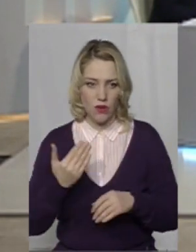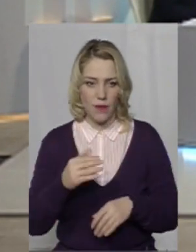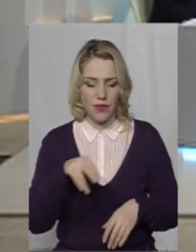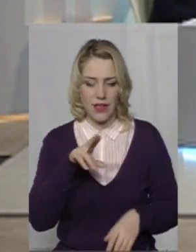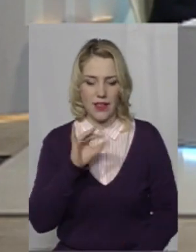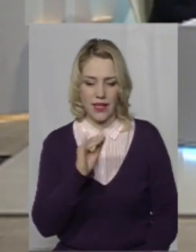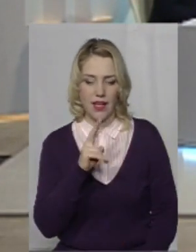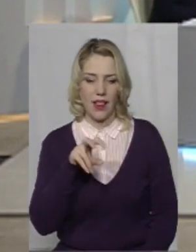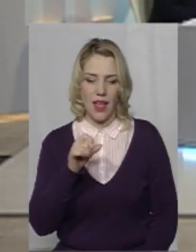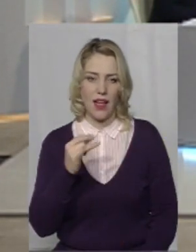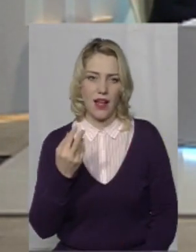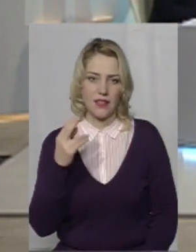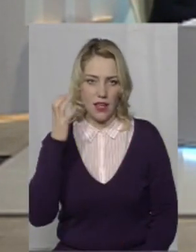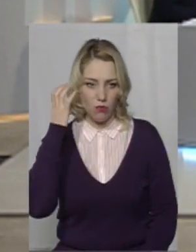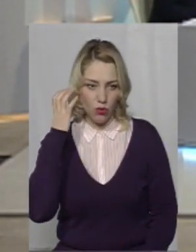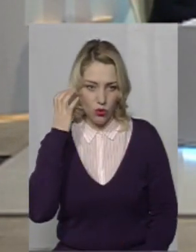декларацію. Послухаємо.